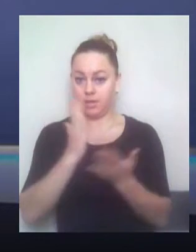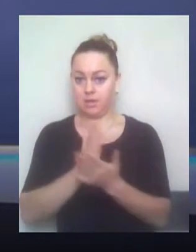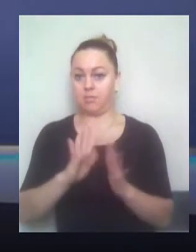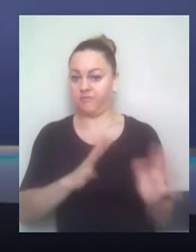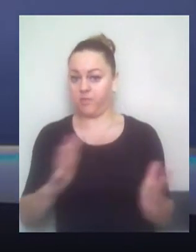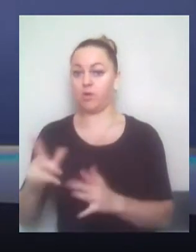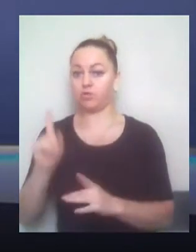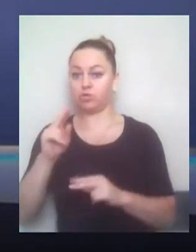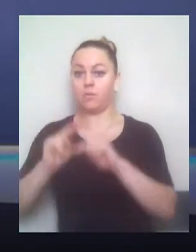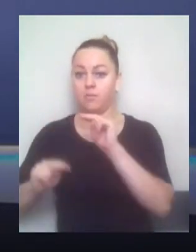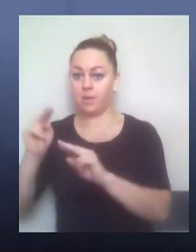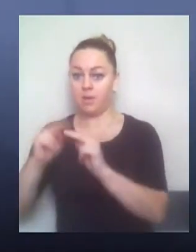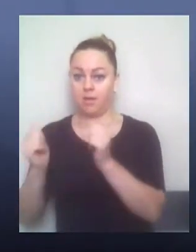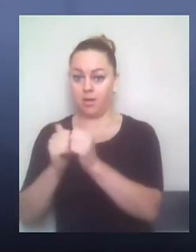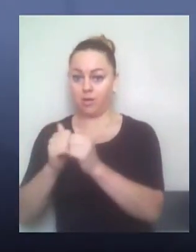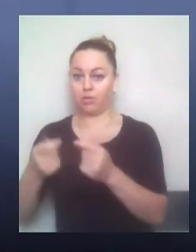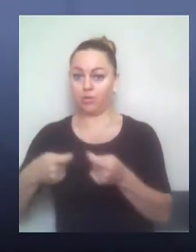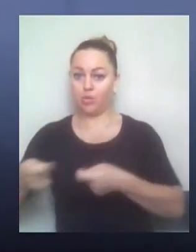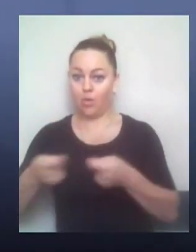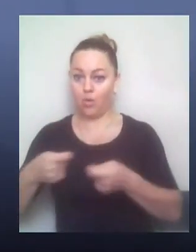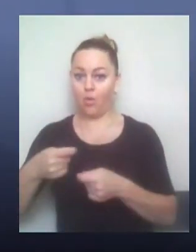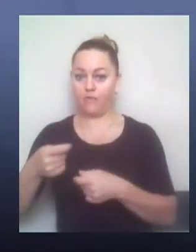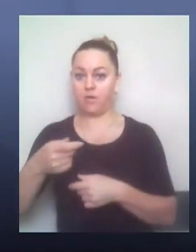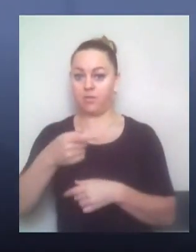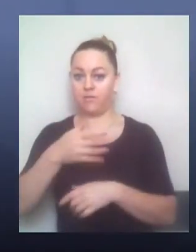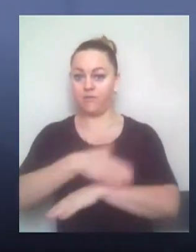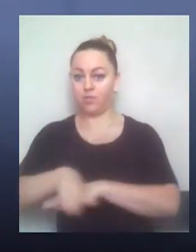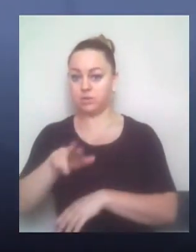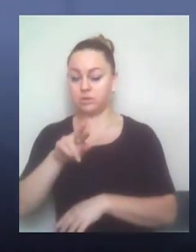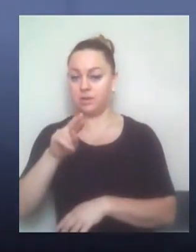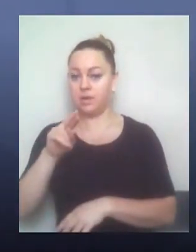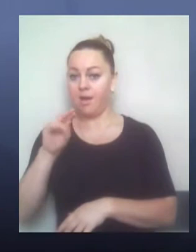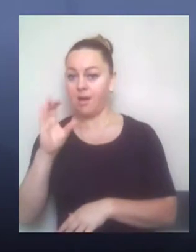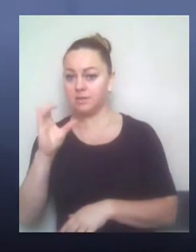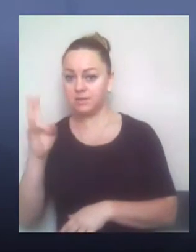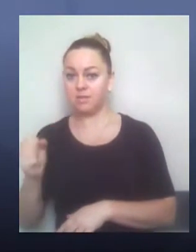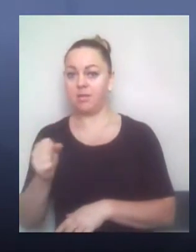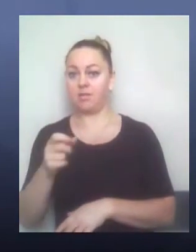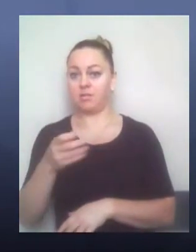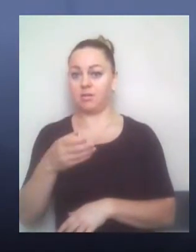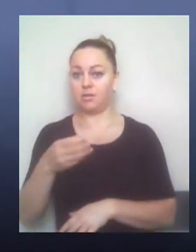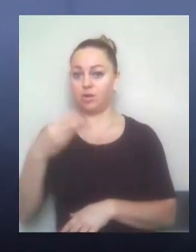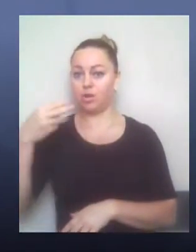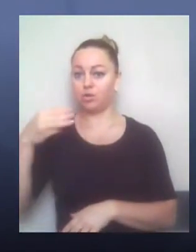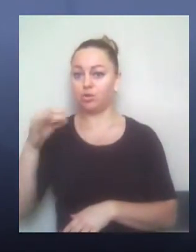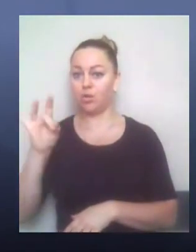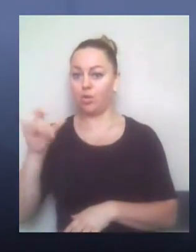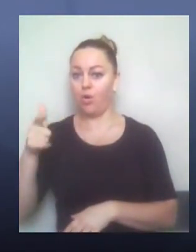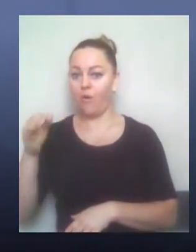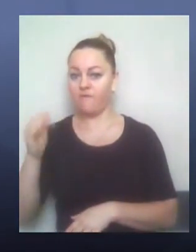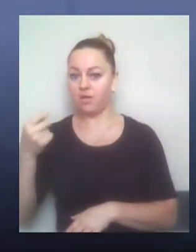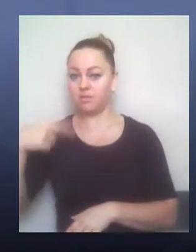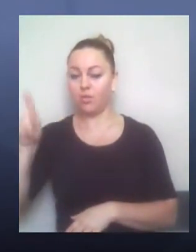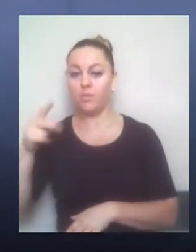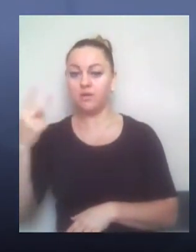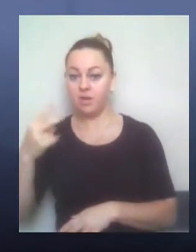строительстві рядом торговая 20, да, там ясна, даже там пусть недалеко, але було теже строительство, і